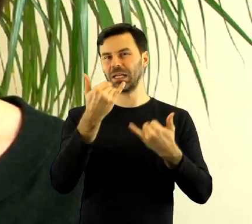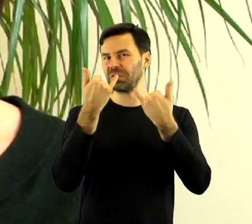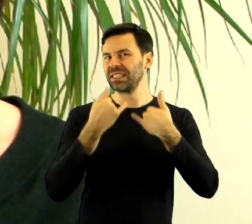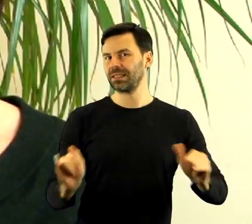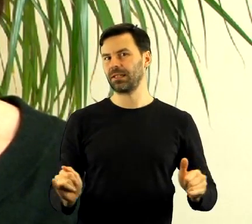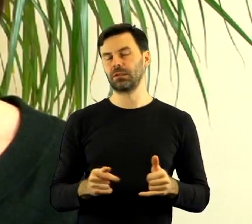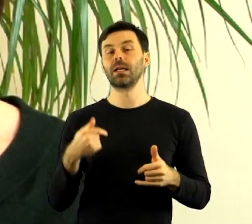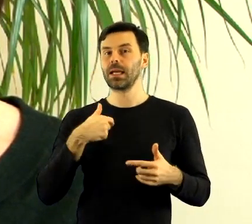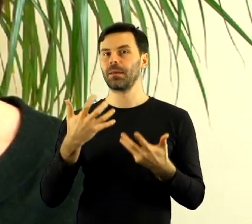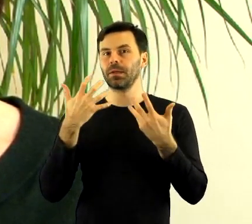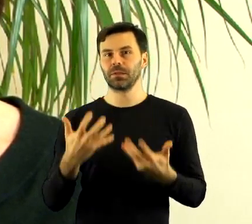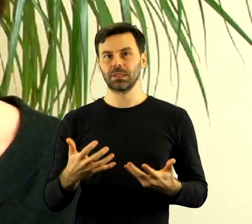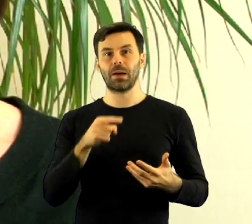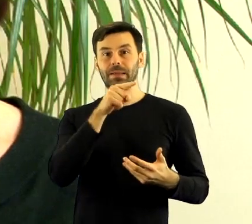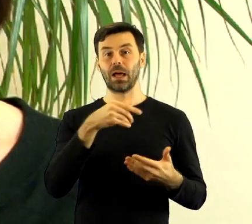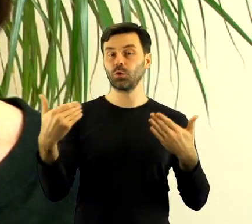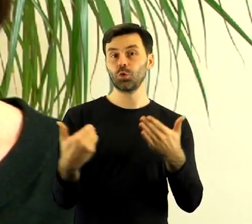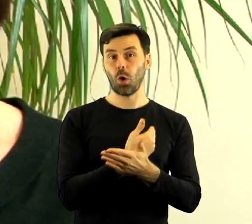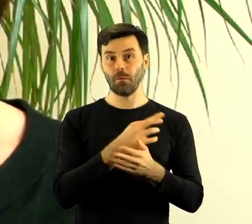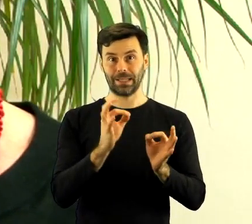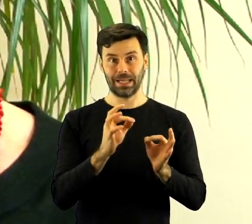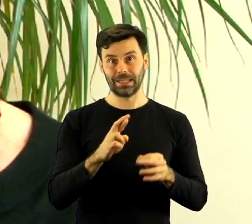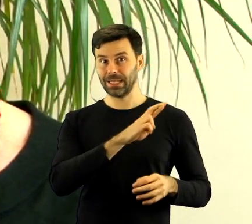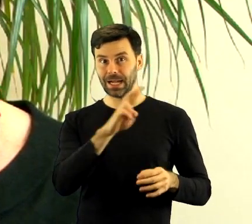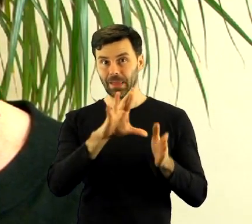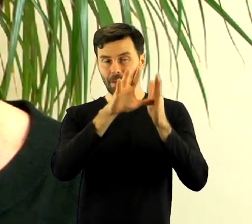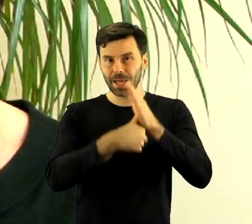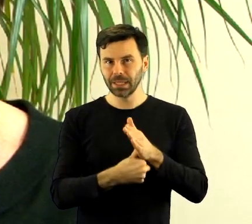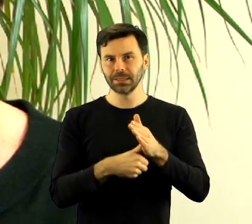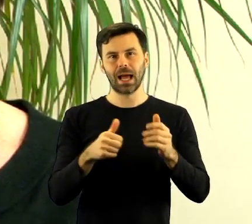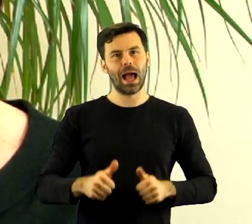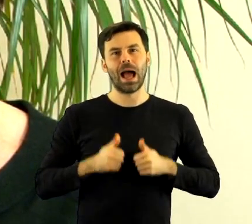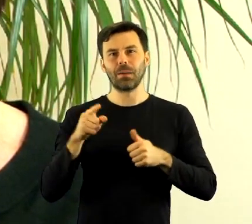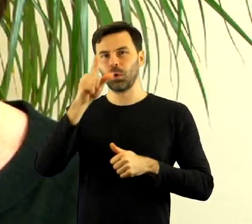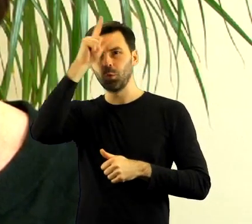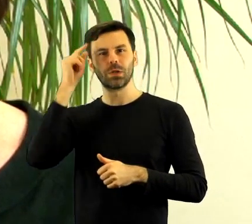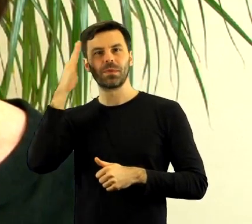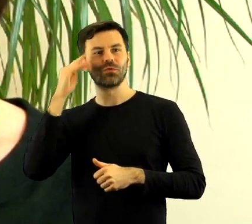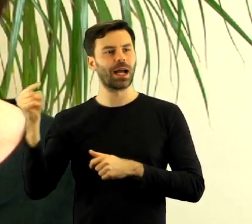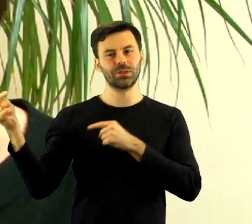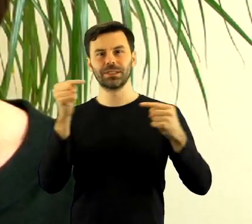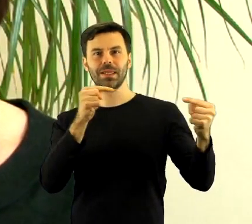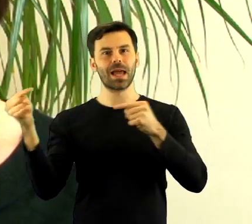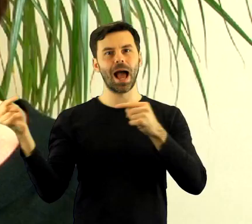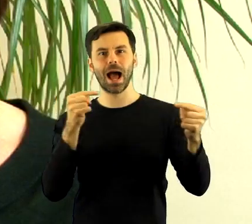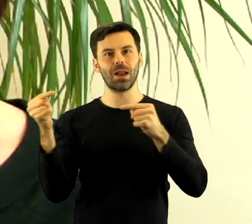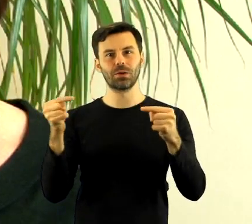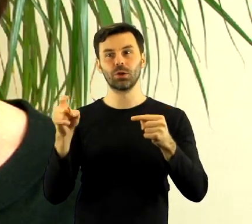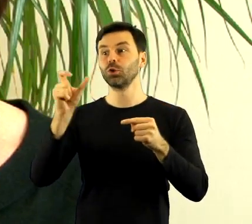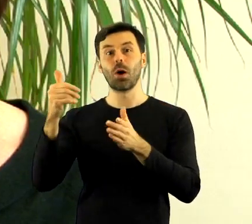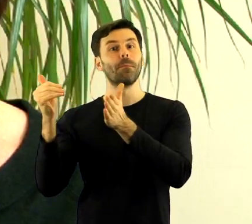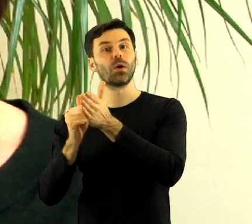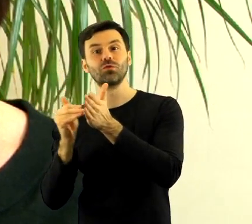I bardzo, bardzo bym chciała, żeby ta rada, która w tej chwili jest, żeby jednak z mieszkańcami nawiązała dialog, żeby słuchała nas,